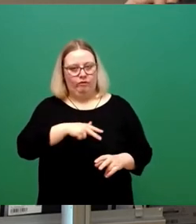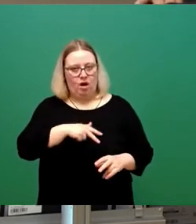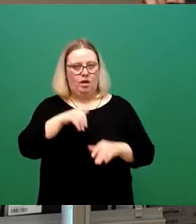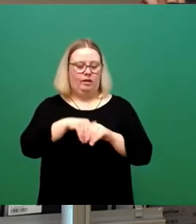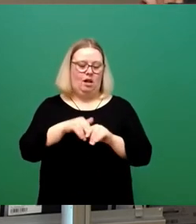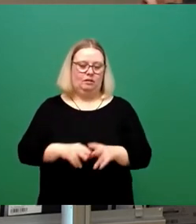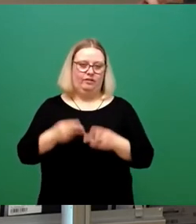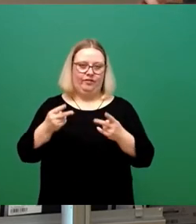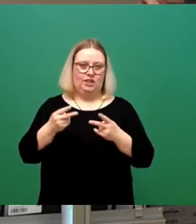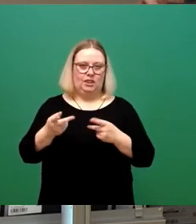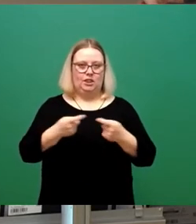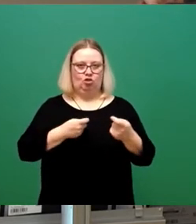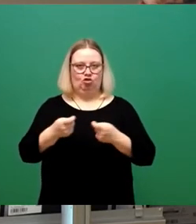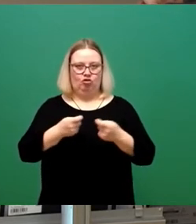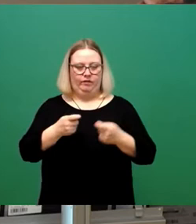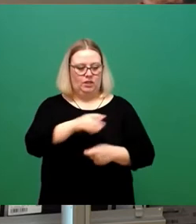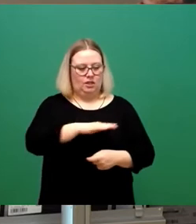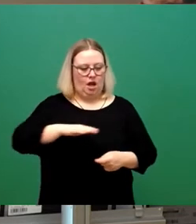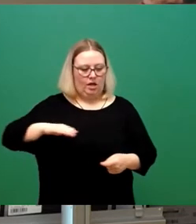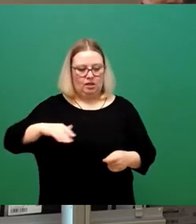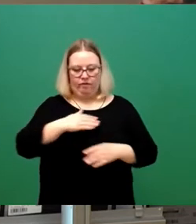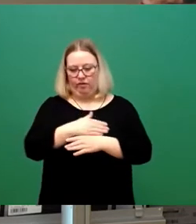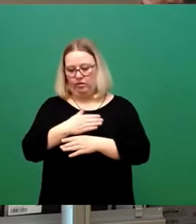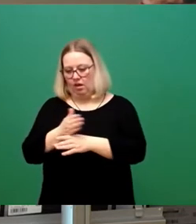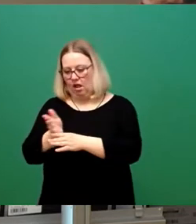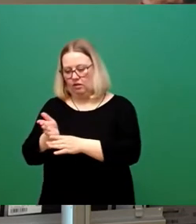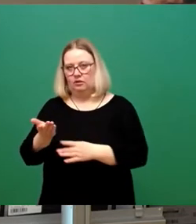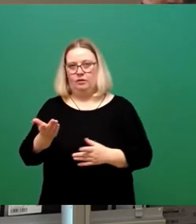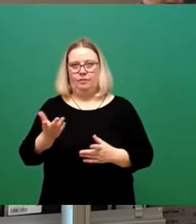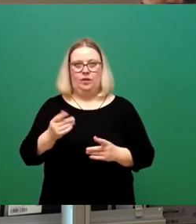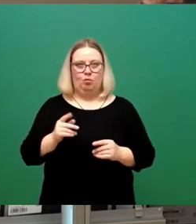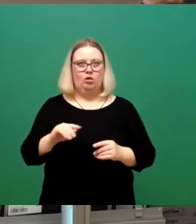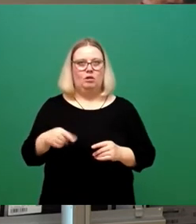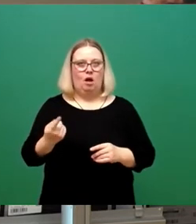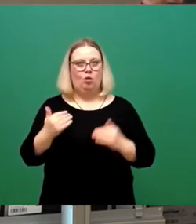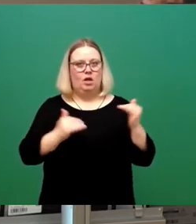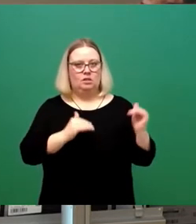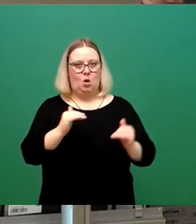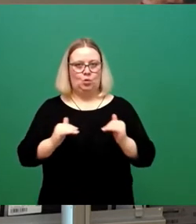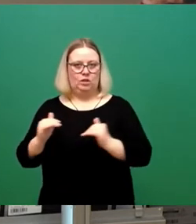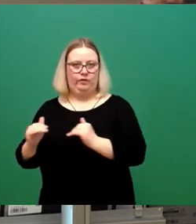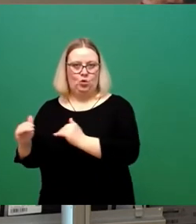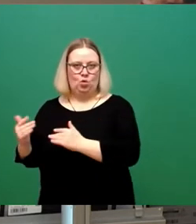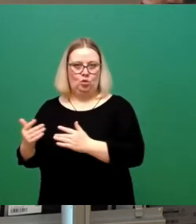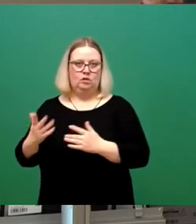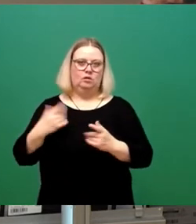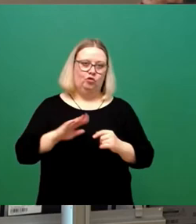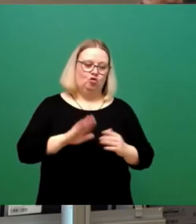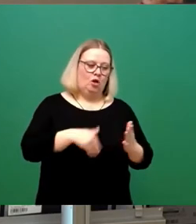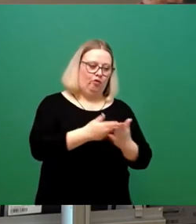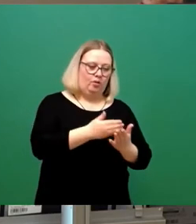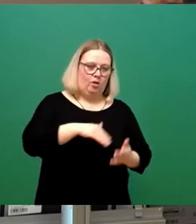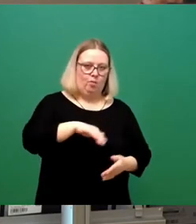Geschäftskreise sind so verteilt, dass sie jetzt ein ausgewogenes Verhältnis haben zwischen den Aufgabenbereichen,